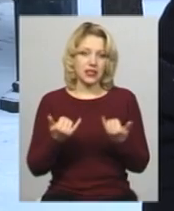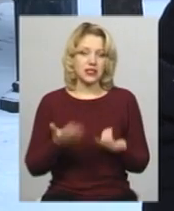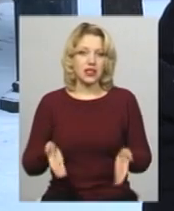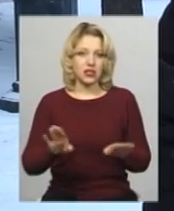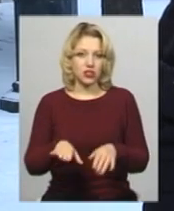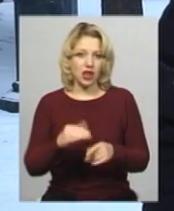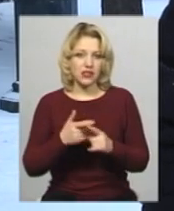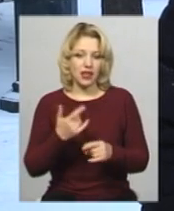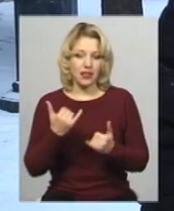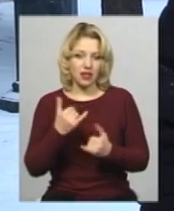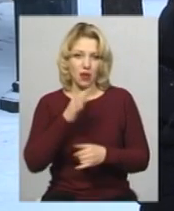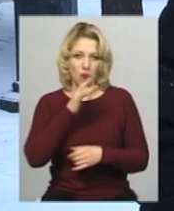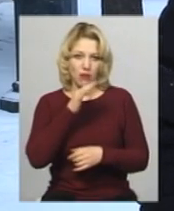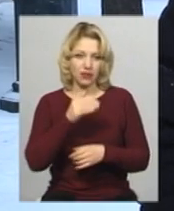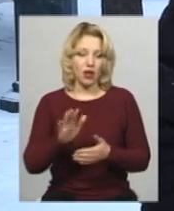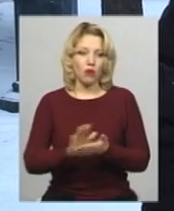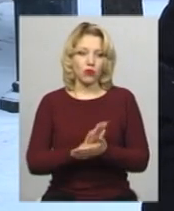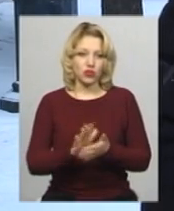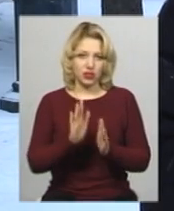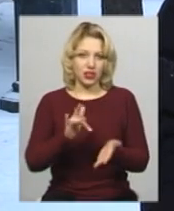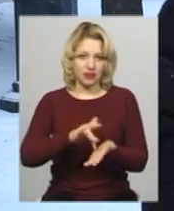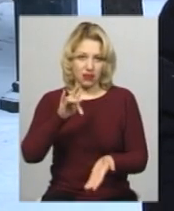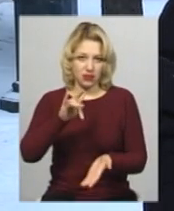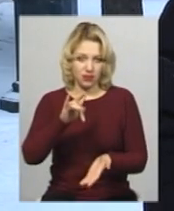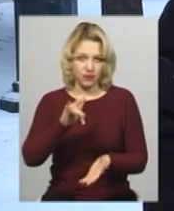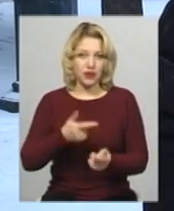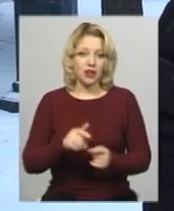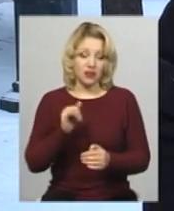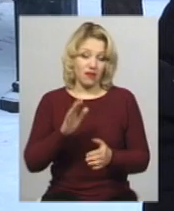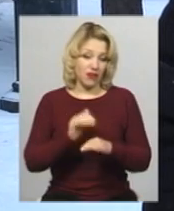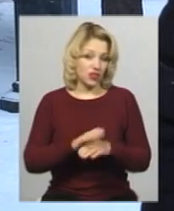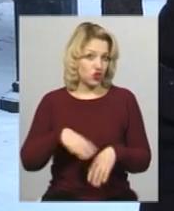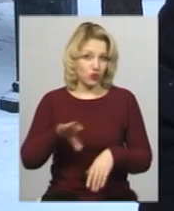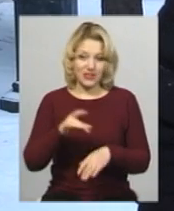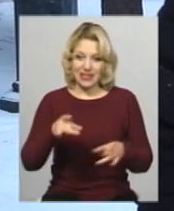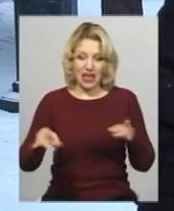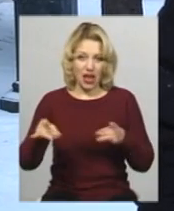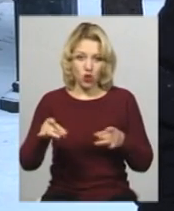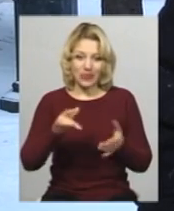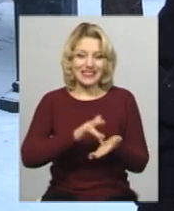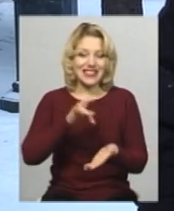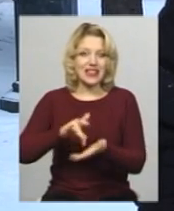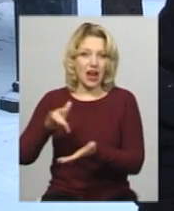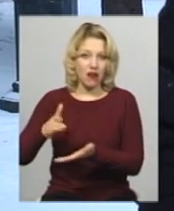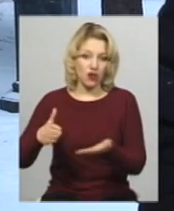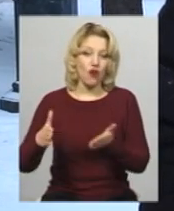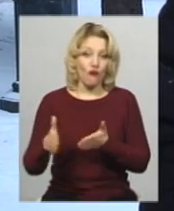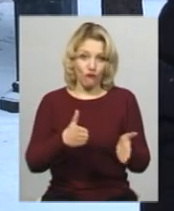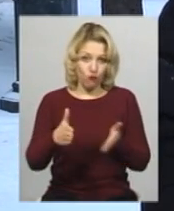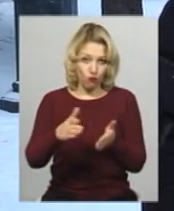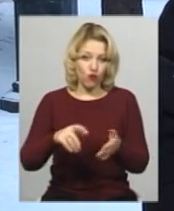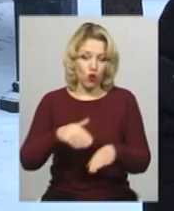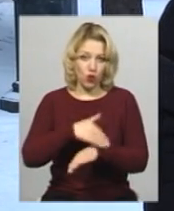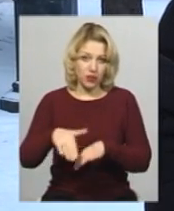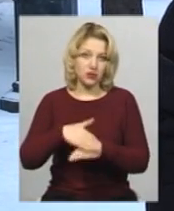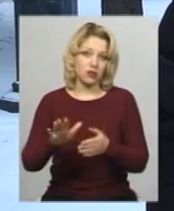на даний момент нам почистили лише центр. Фактично, всі мікрорайони центральні вулиці майже прочищені. Залишається